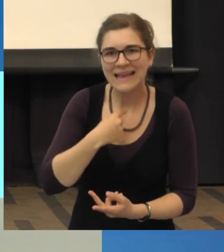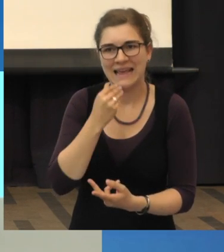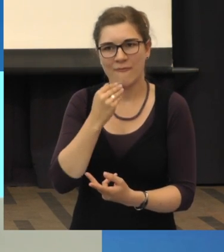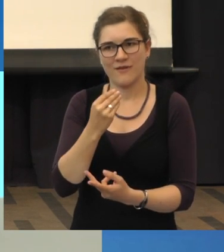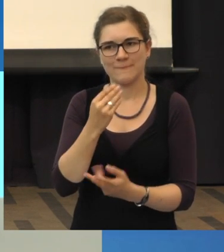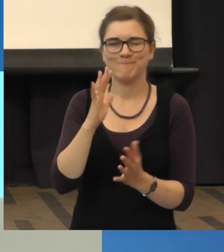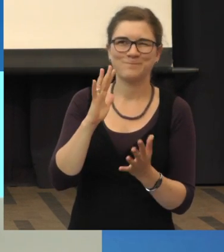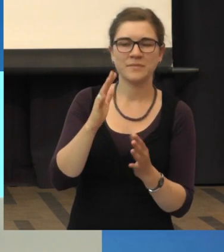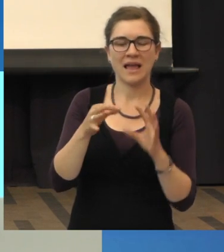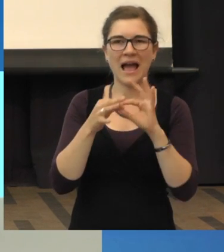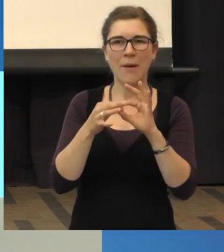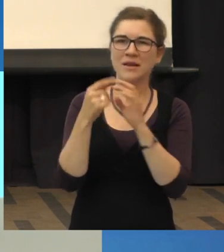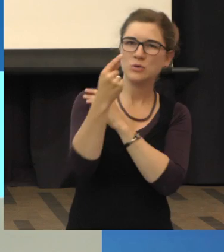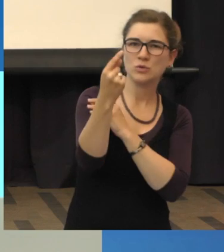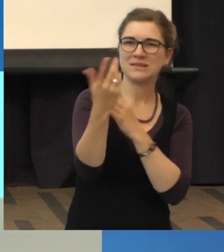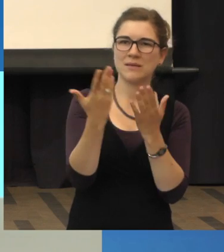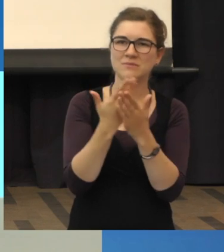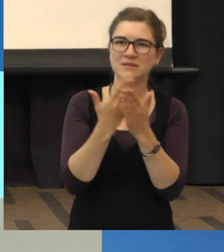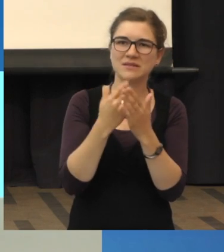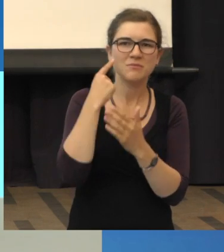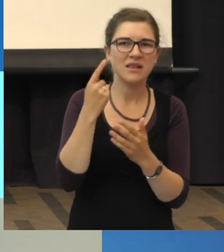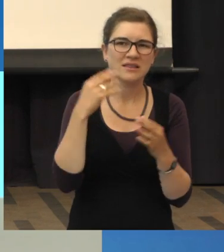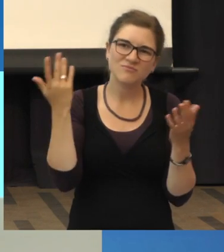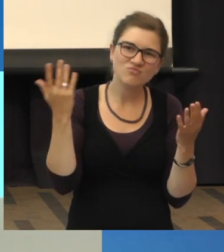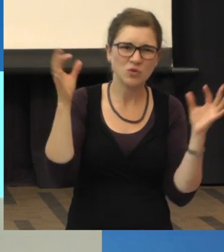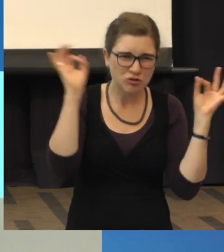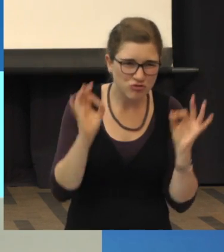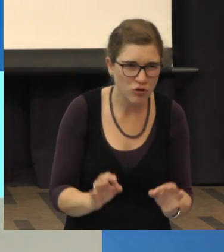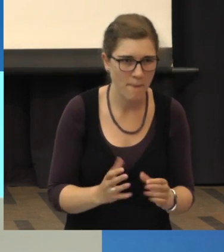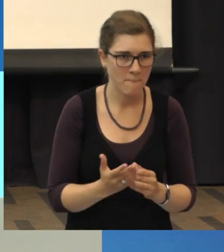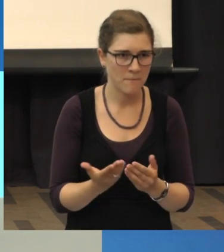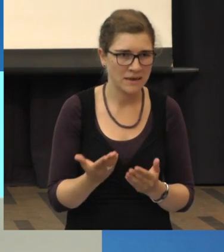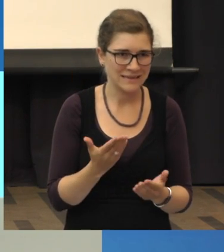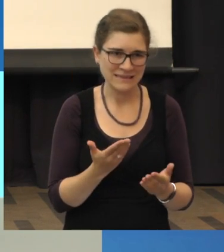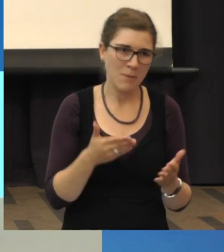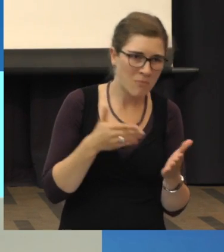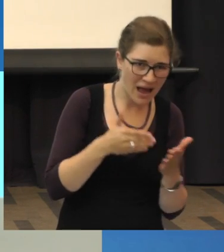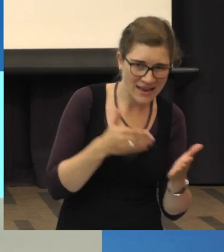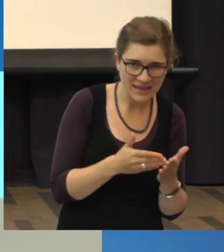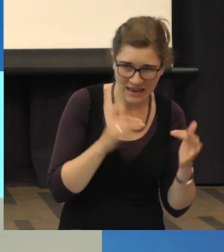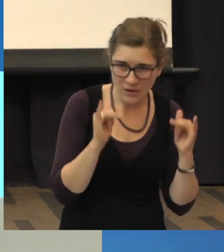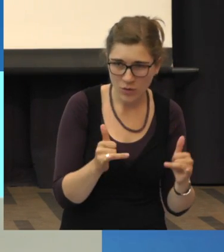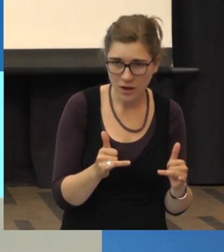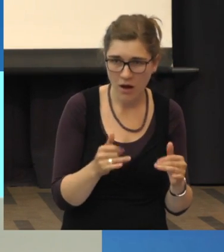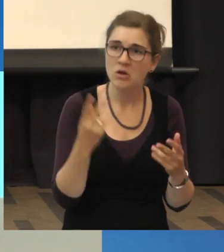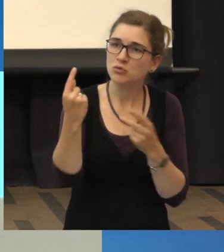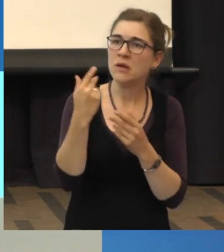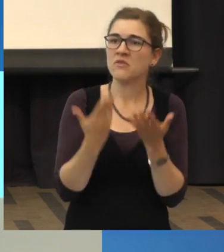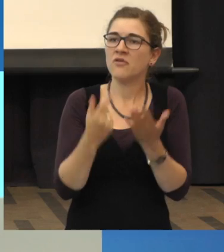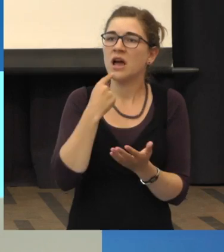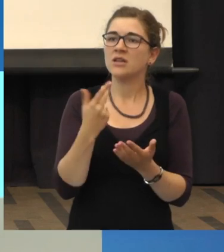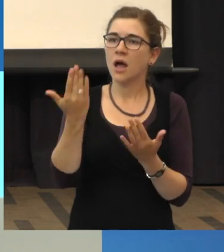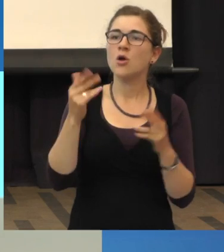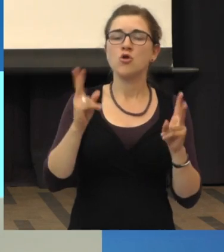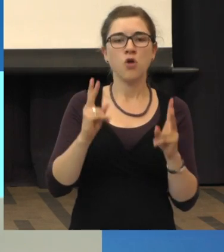Das hängt davon ab, wie stark Sie in Ihrem Sehen beeinträchtigt sind. Sie sind zwar beeinträchtigt, können aber Ihr Leben normal führen.